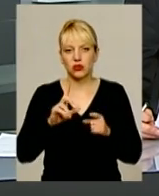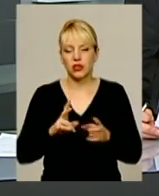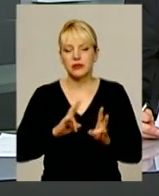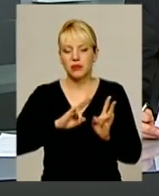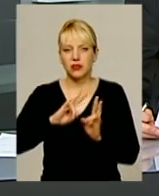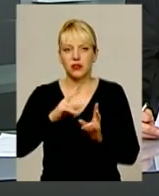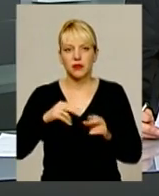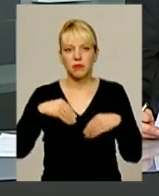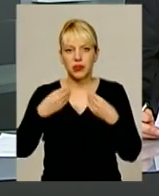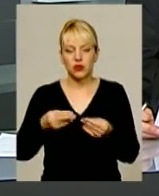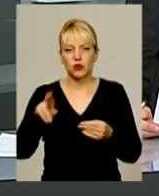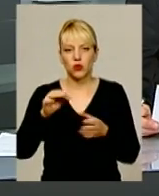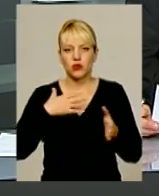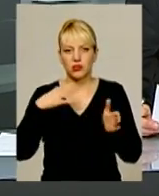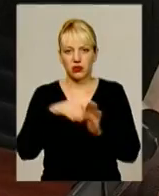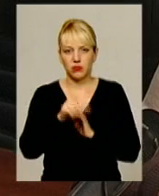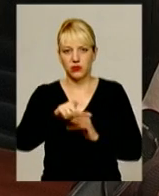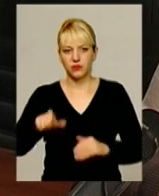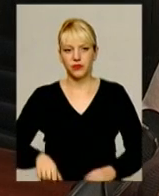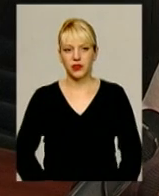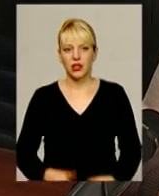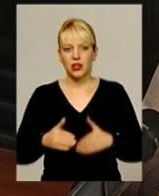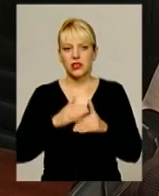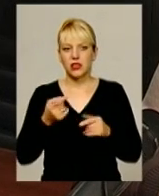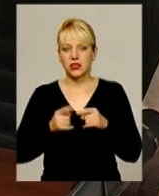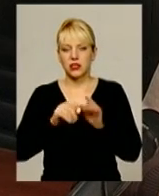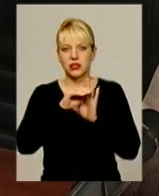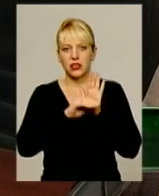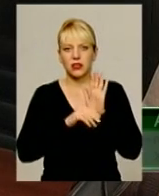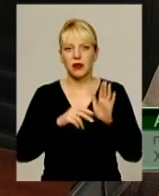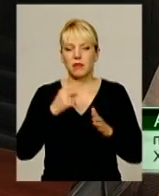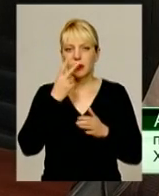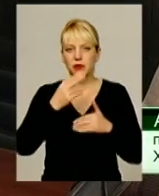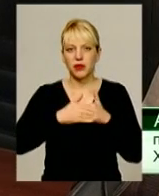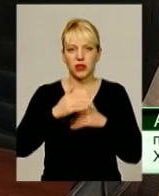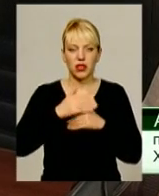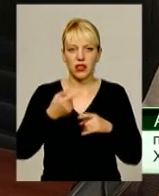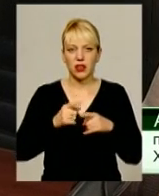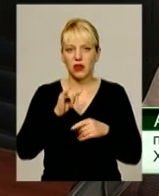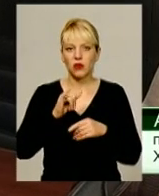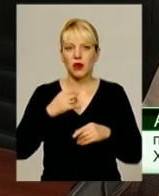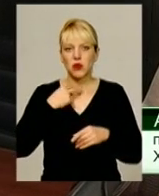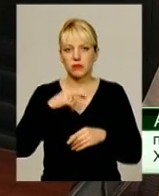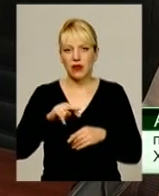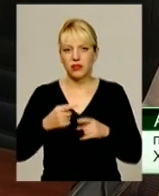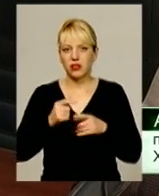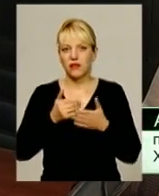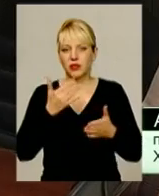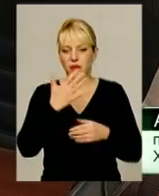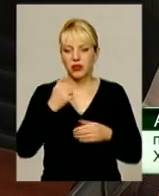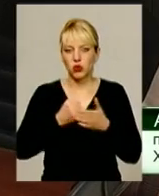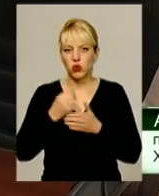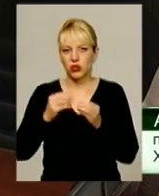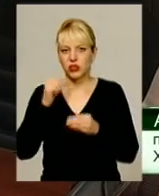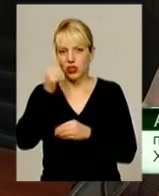загибель кількох осіб. Санкція даної статті передбачає покарання у вигляді позбавлення волі від 5 до 10 років із